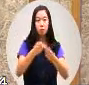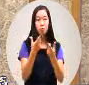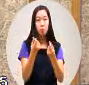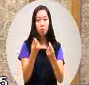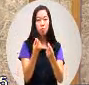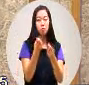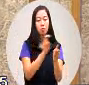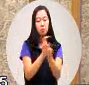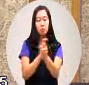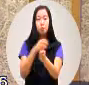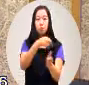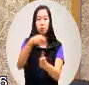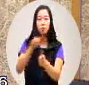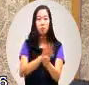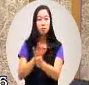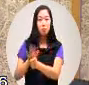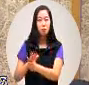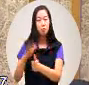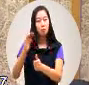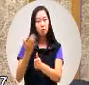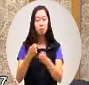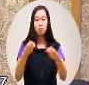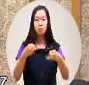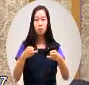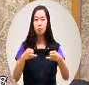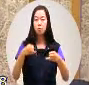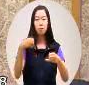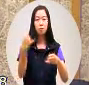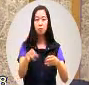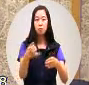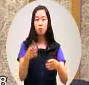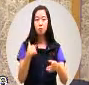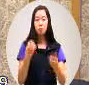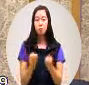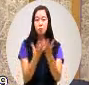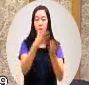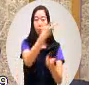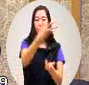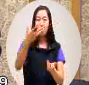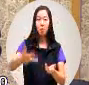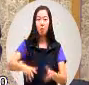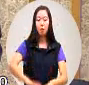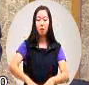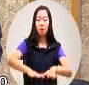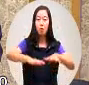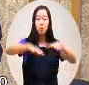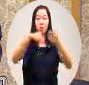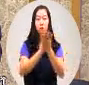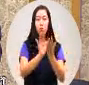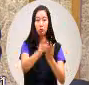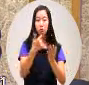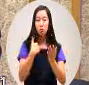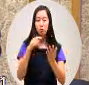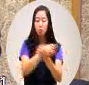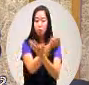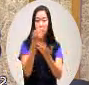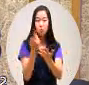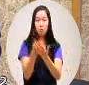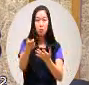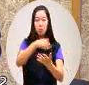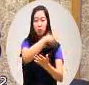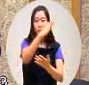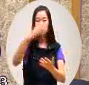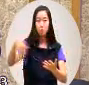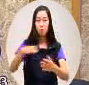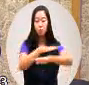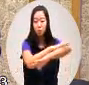当中但是问题是成效不彰那发生是八八水灾以后整个三波地